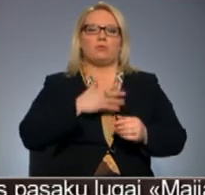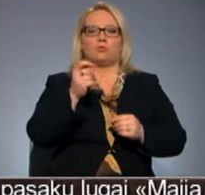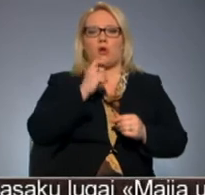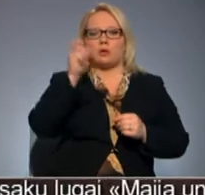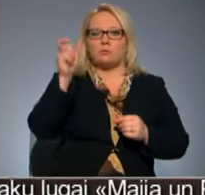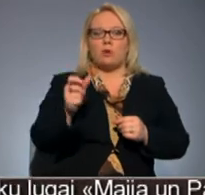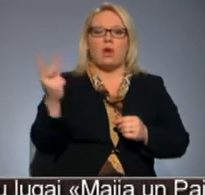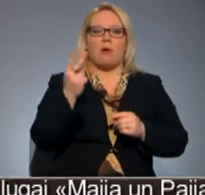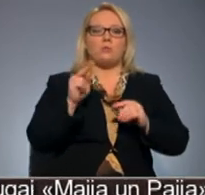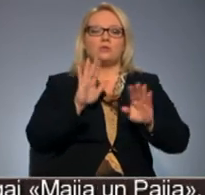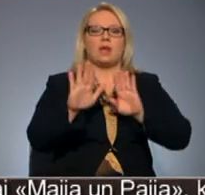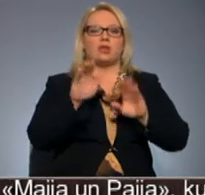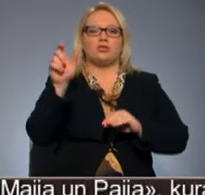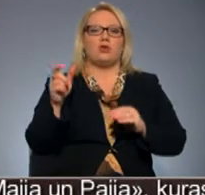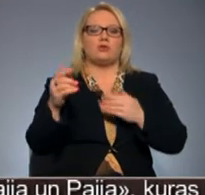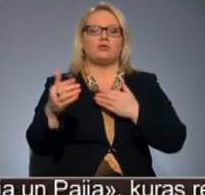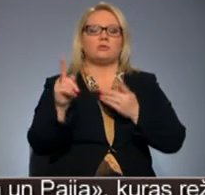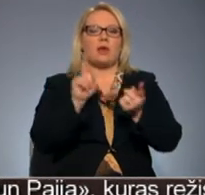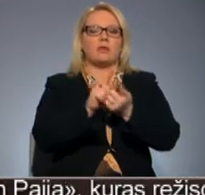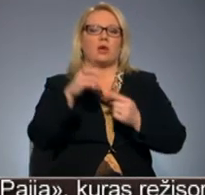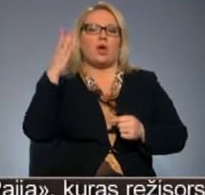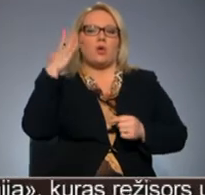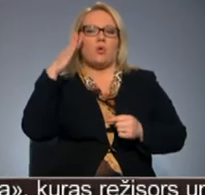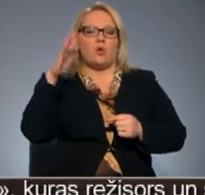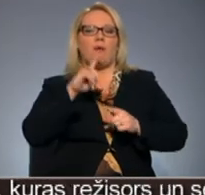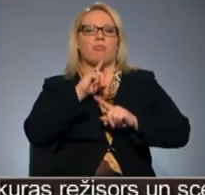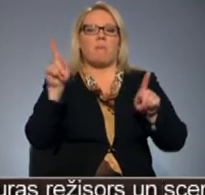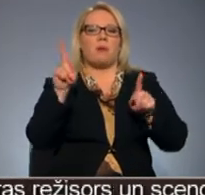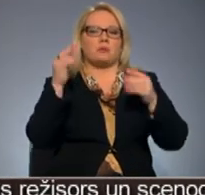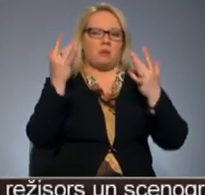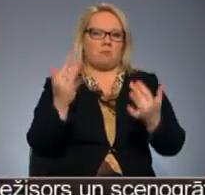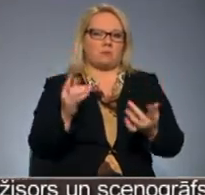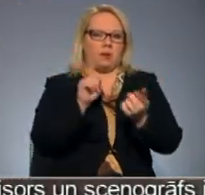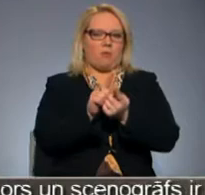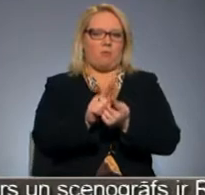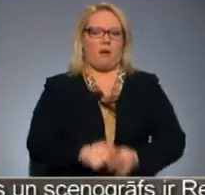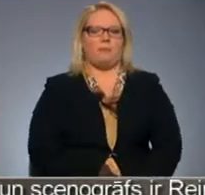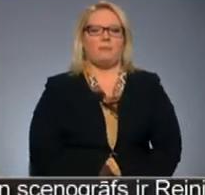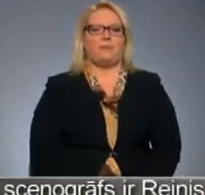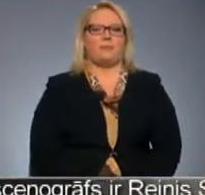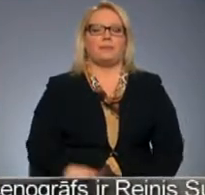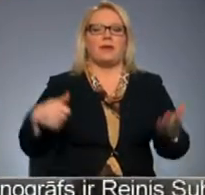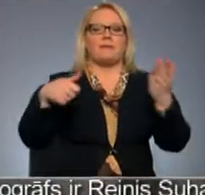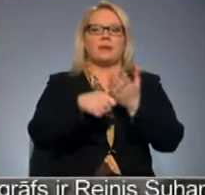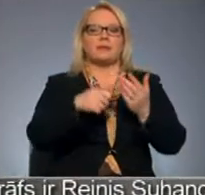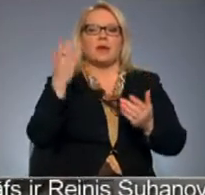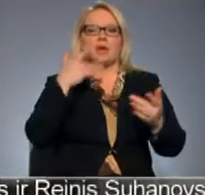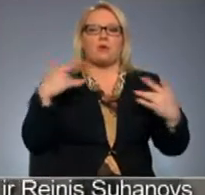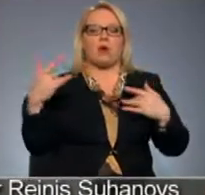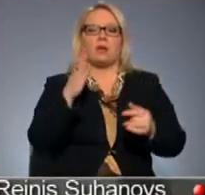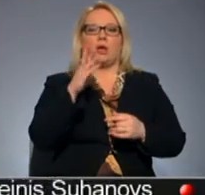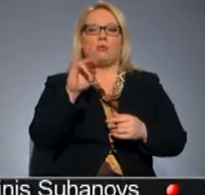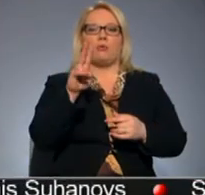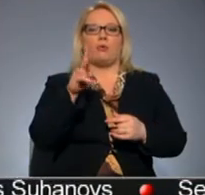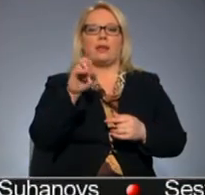Viņa abus režisorus satika Ņujorkā kādā ļoti neparastā pasākumā. Kickstarter kīnoteatrī Bruklinā